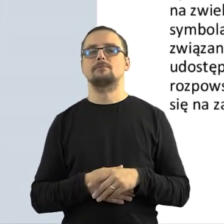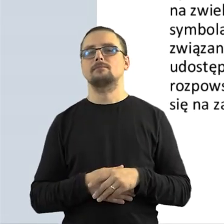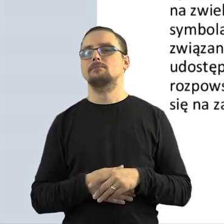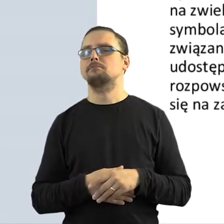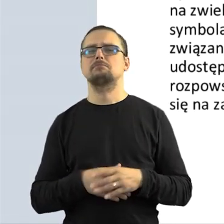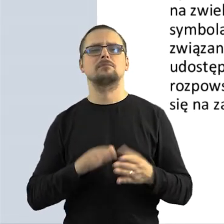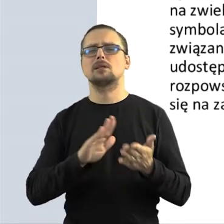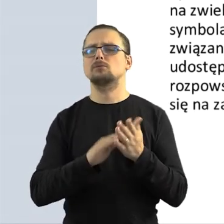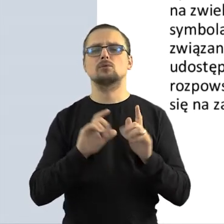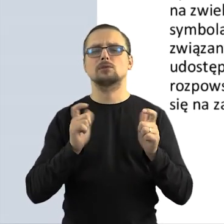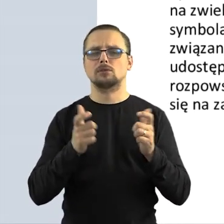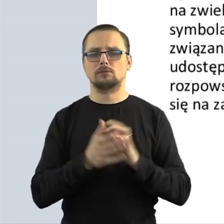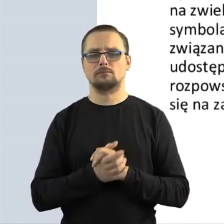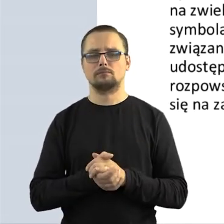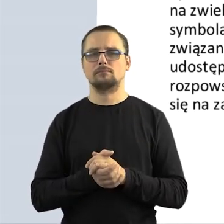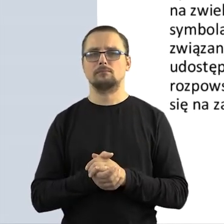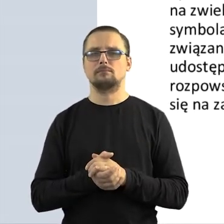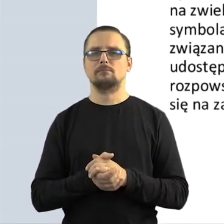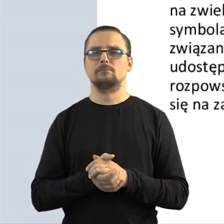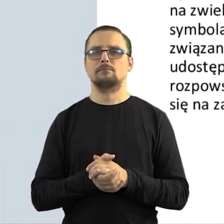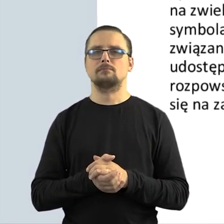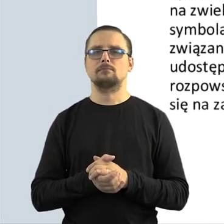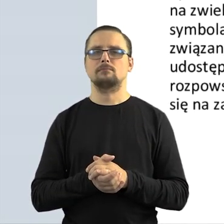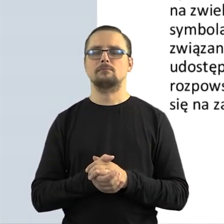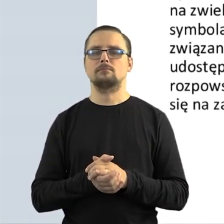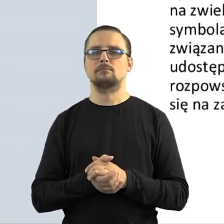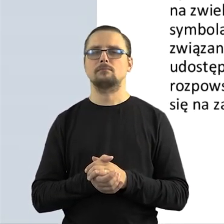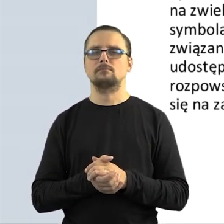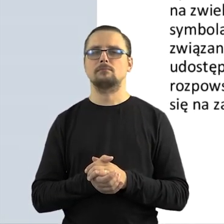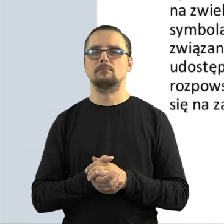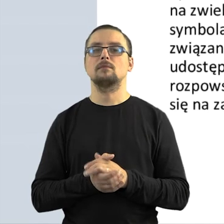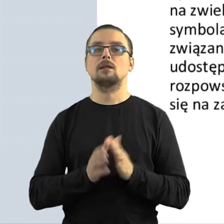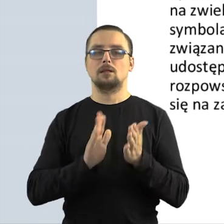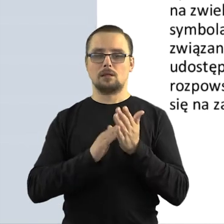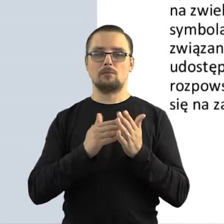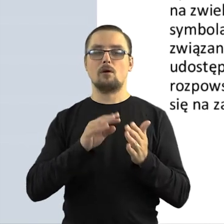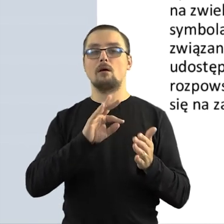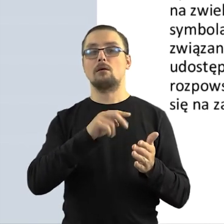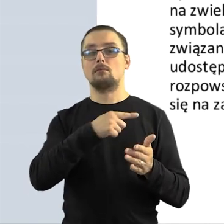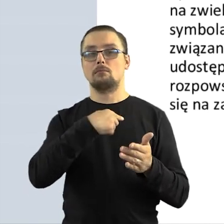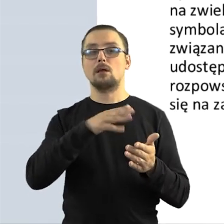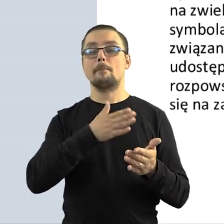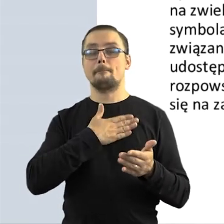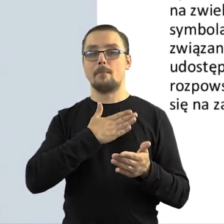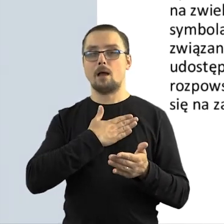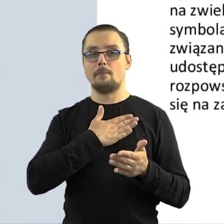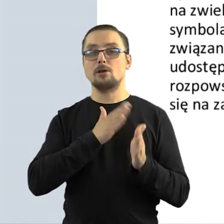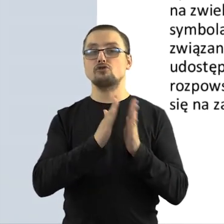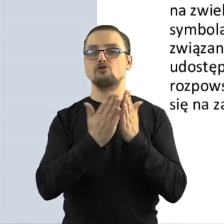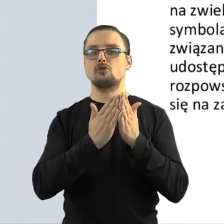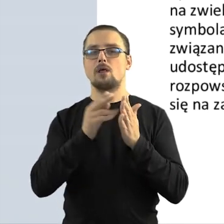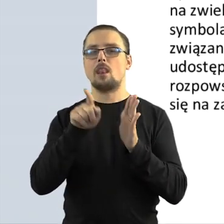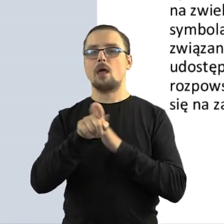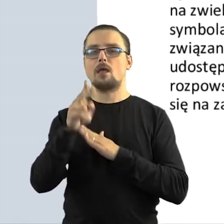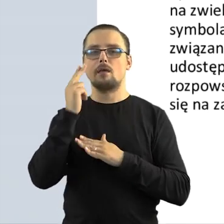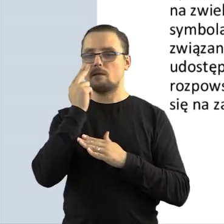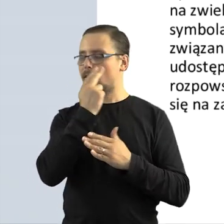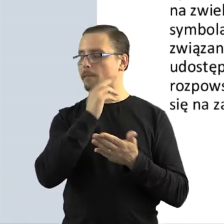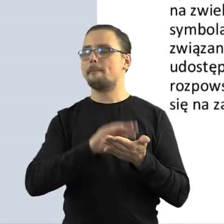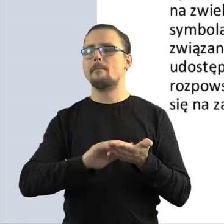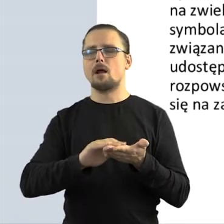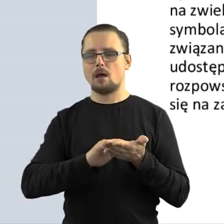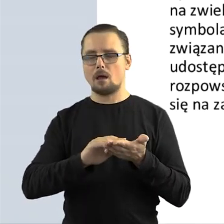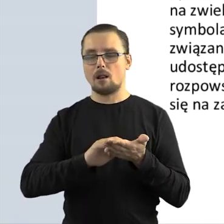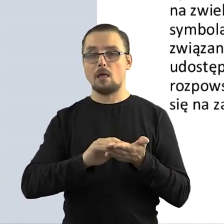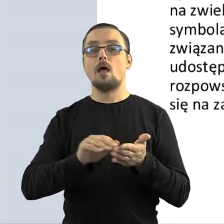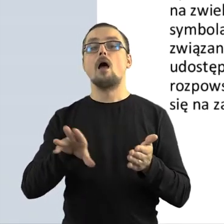Czyli jeśli mamy na przykład w swoich zasobach książki Braille